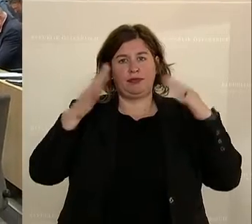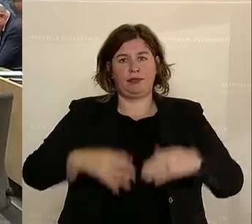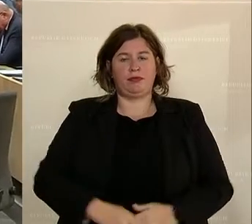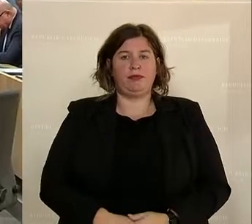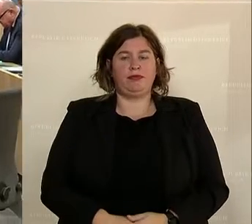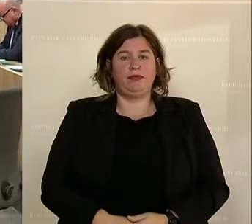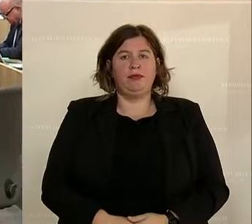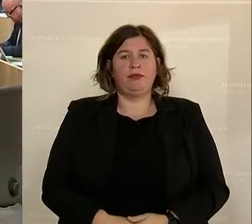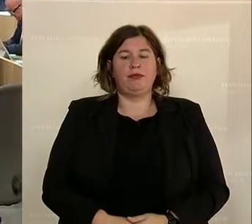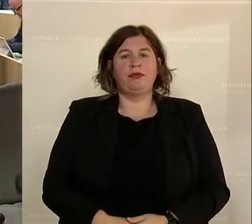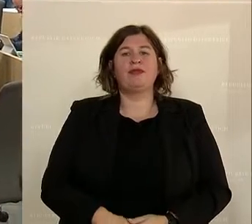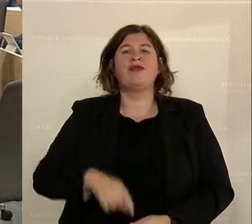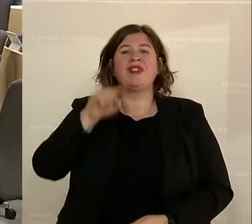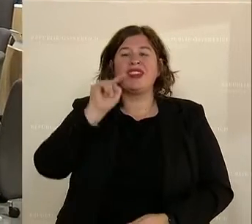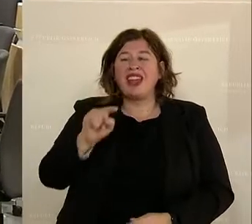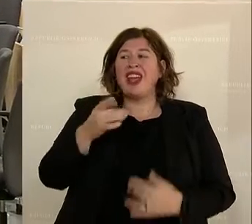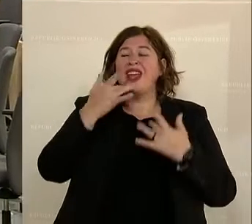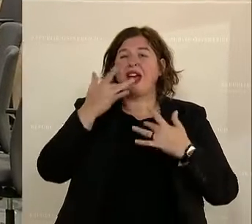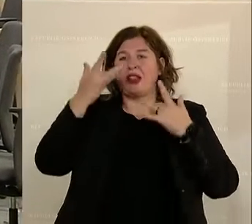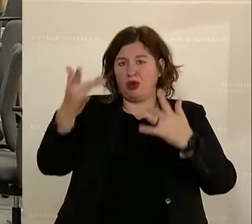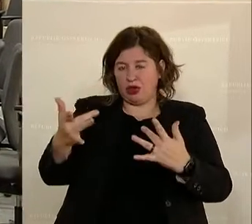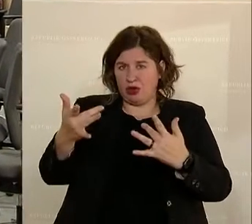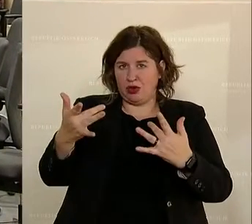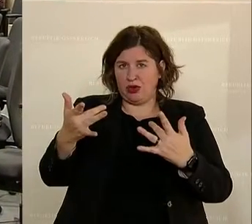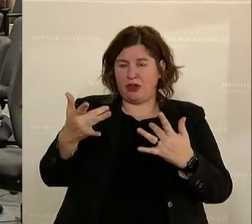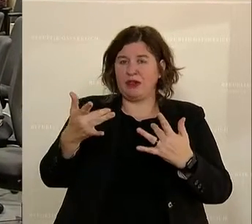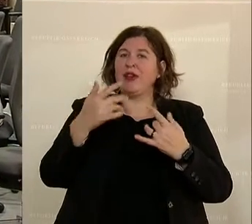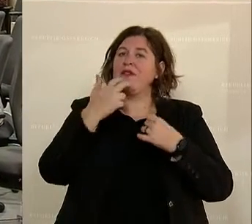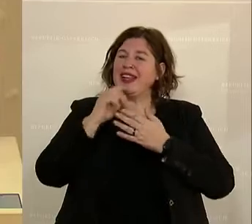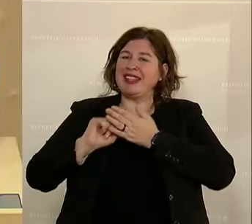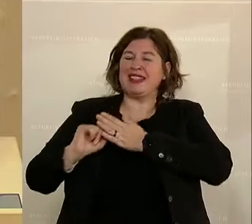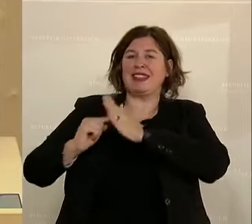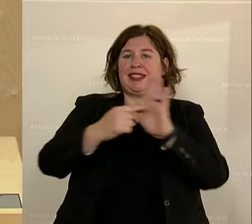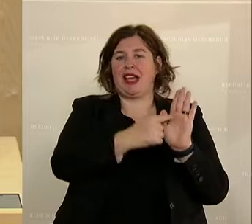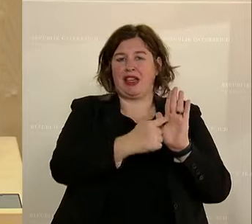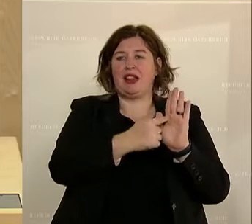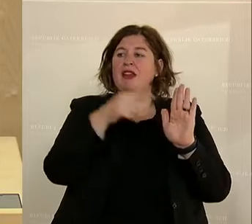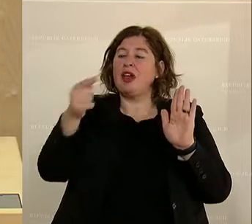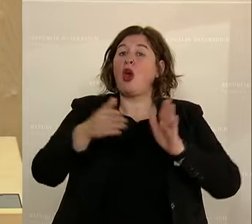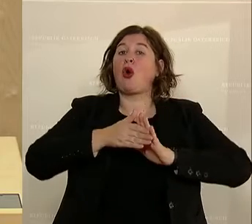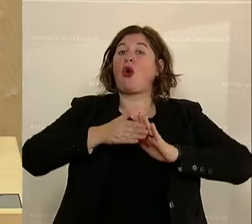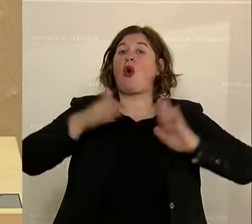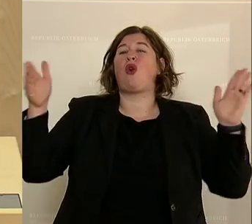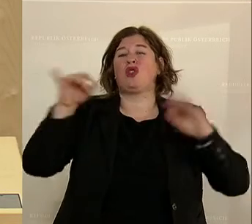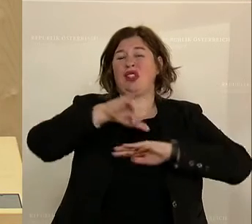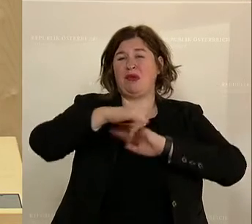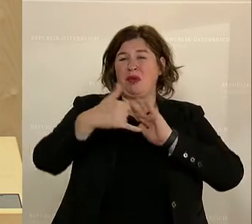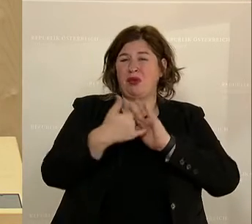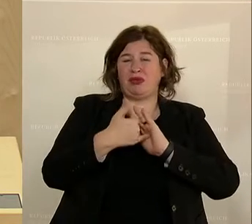Ich will damit nämlich mit dieser Gratulation auch zum Beispiel machen, dass es ein großes Projekt ist, das über